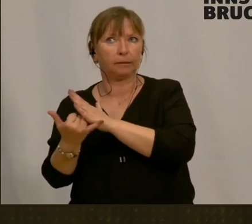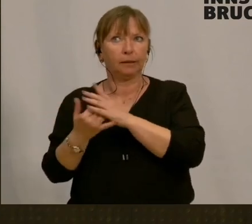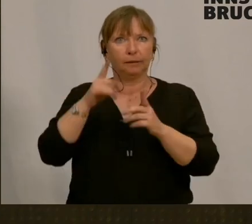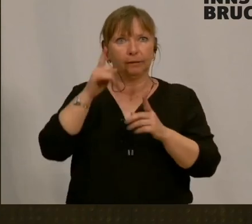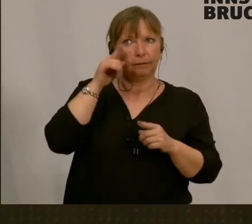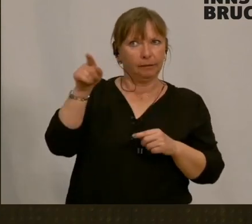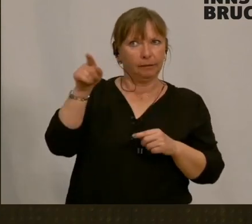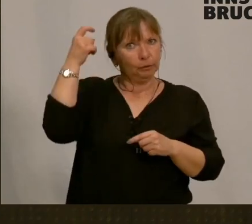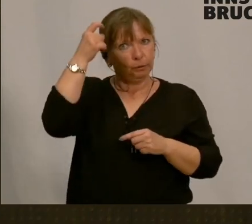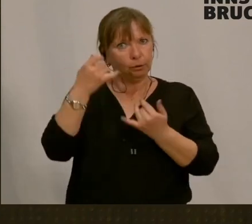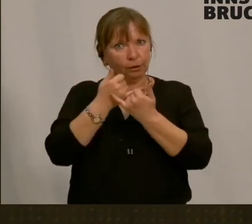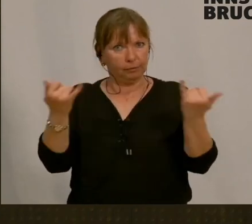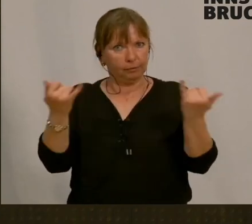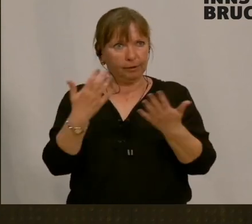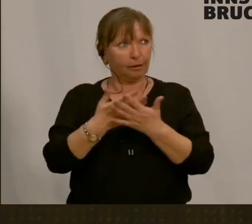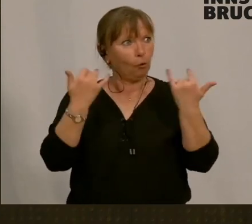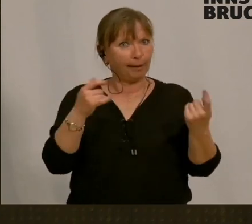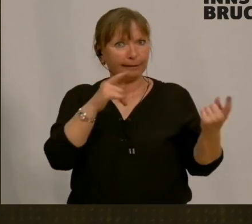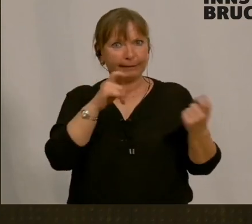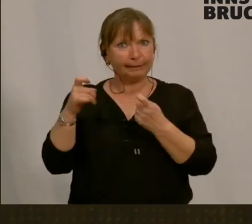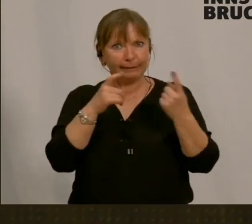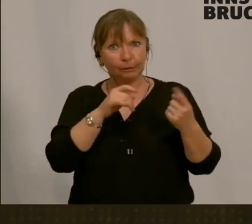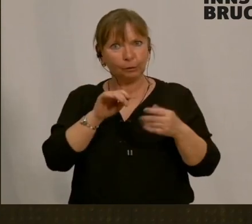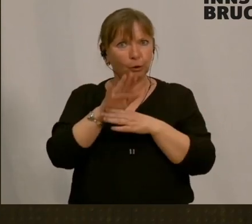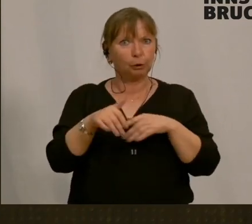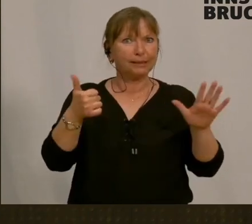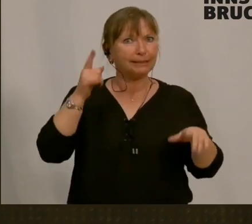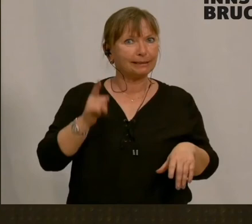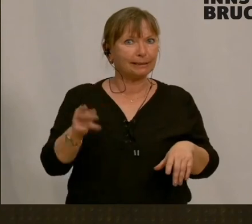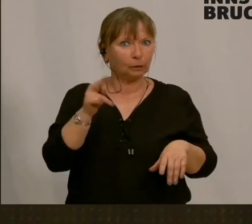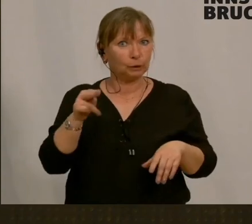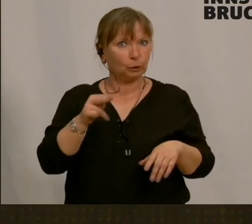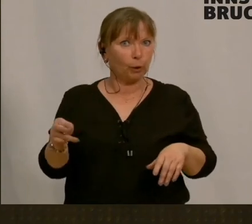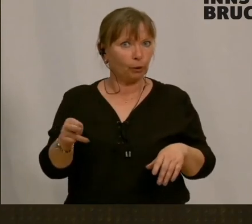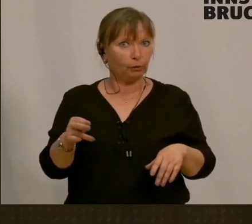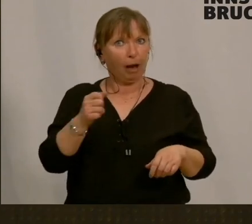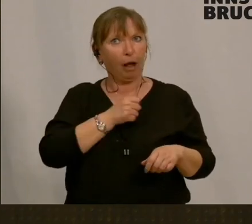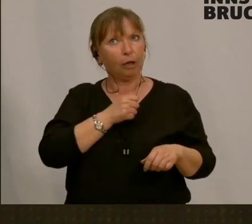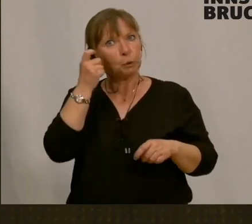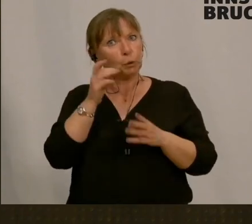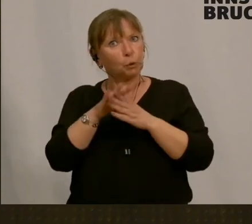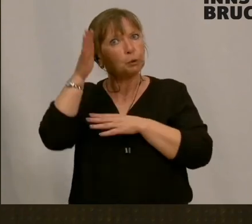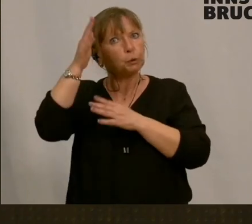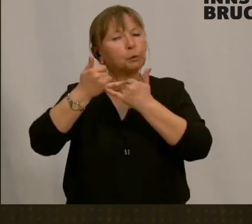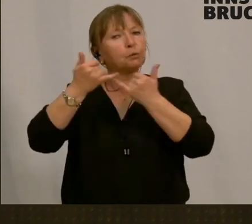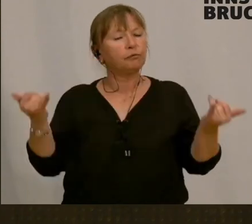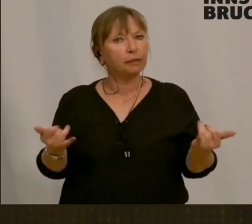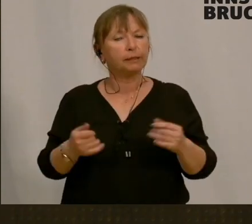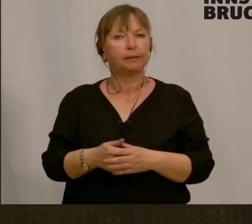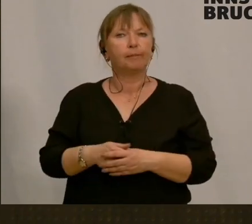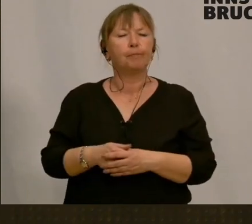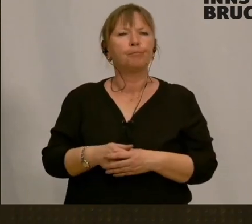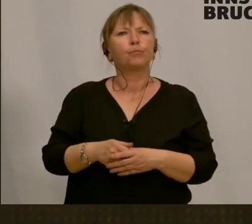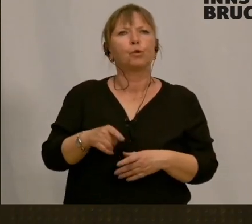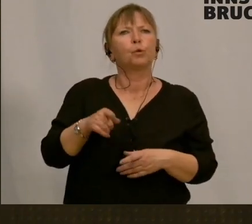sich die Frage, deswegen diskutieren wir wahrscheinlich jetzt über diese 6.000 Euro. Und weil du ja auch immer sagst, bei anderen